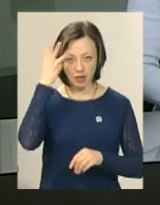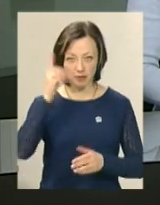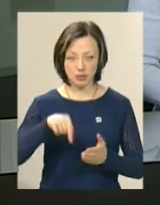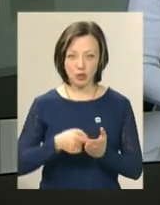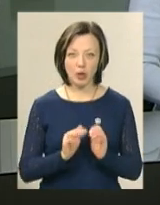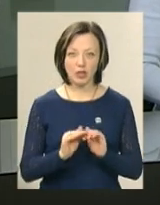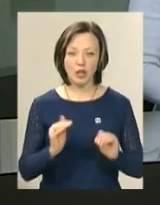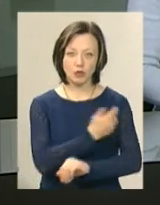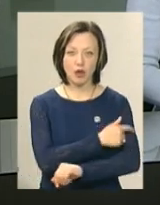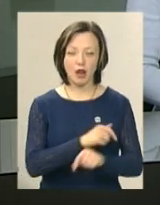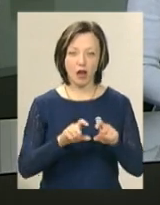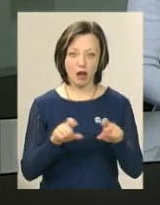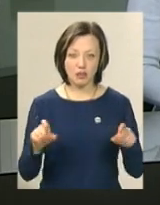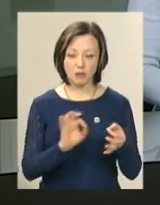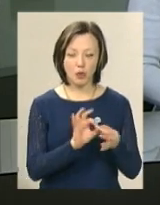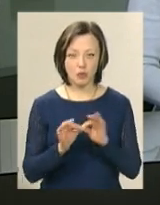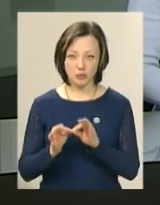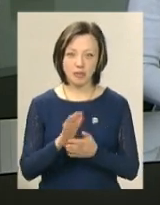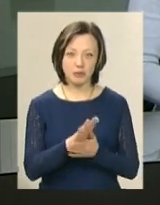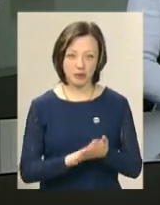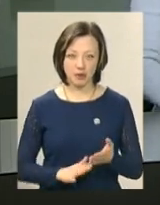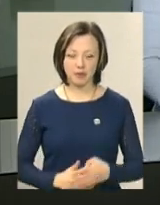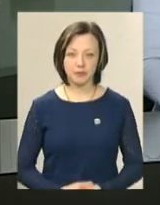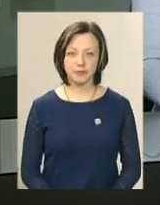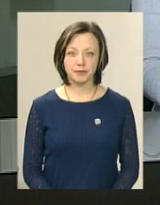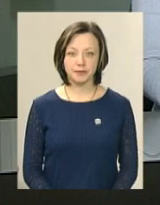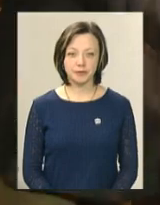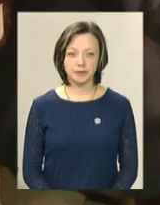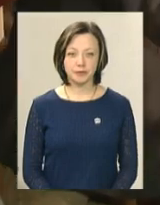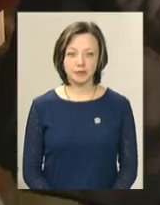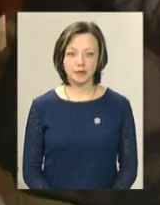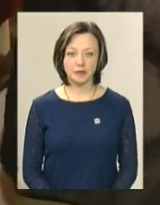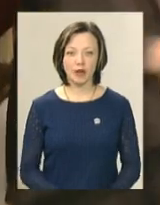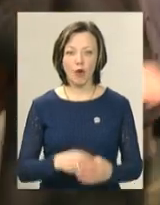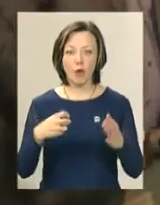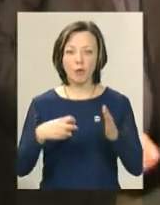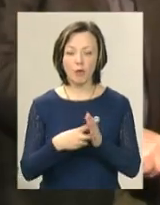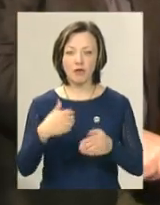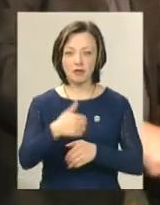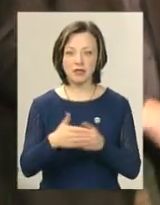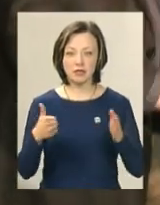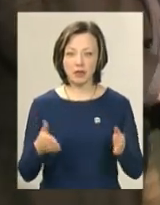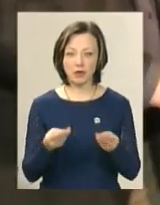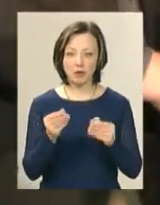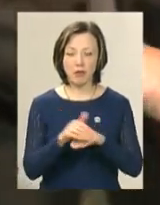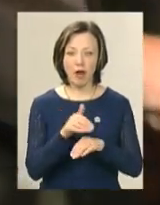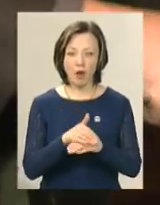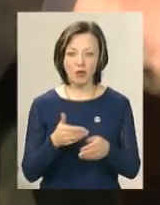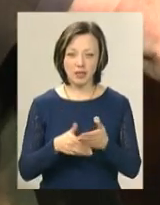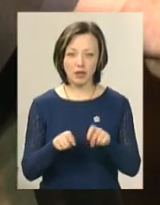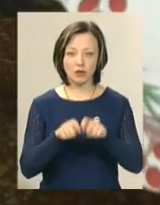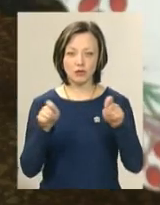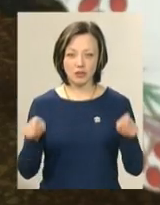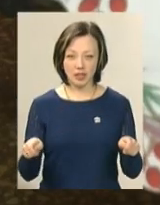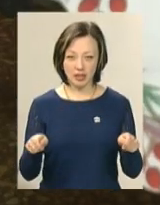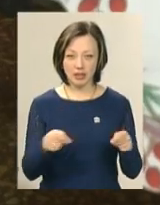міської дитячої лікарні. З подробицями Светлана Русіна. Опломбовану скриню з грошима благодійників розкрили. Прозора